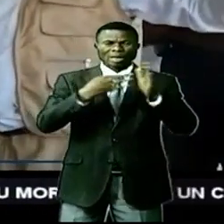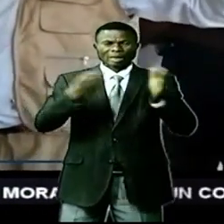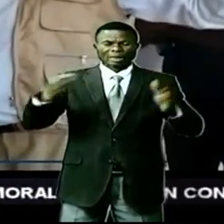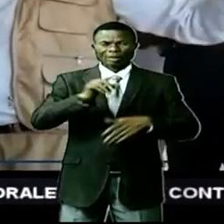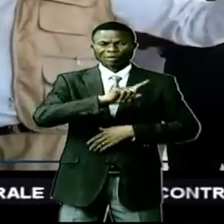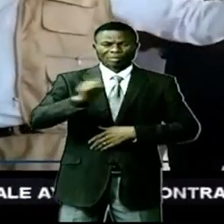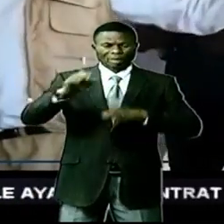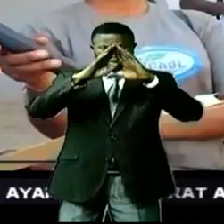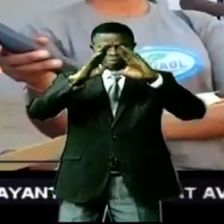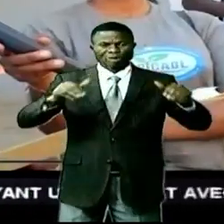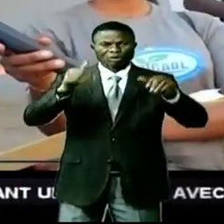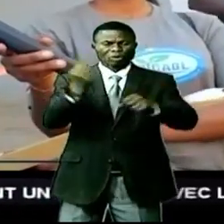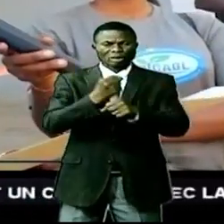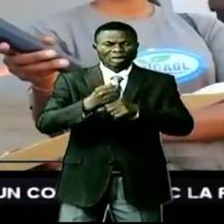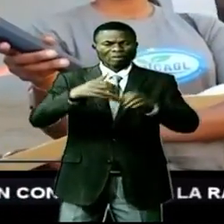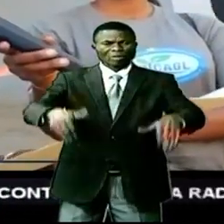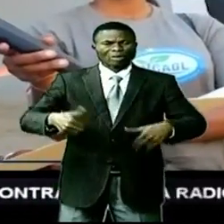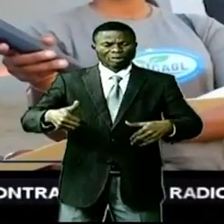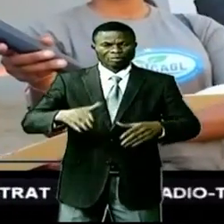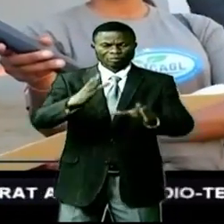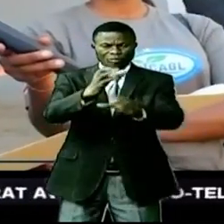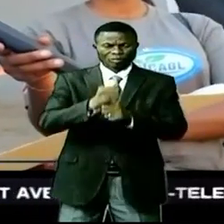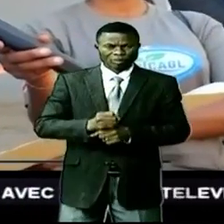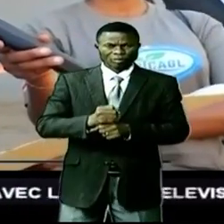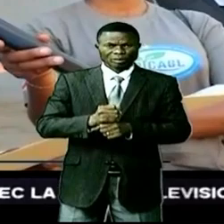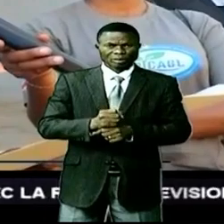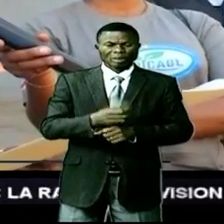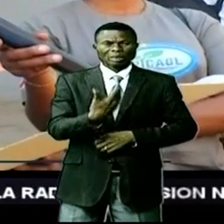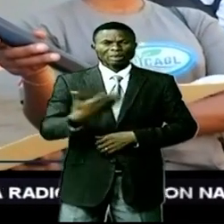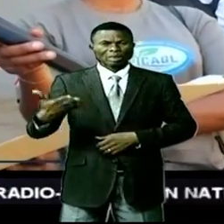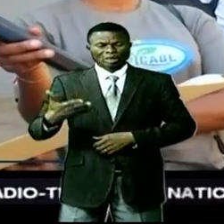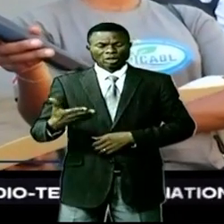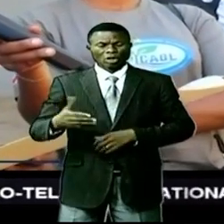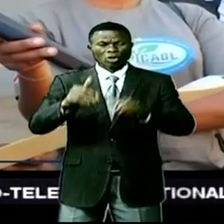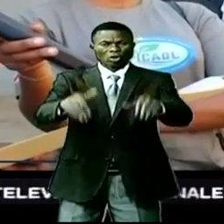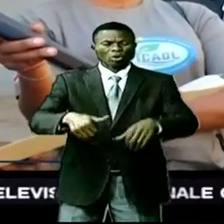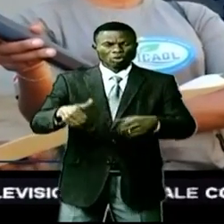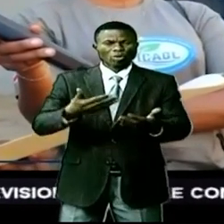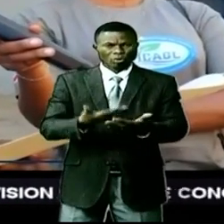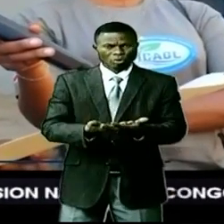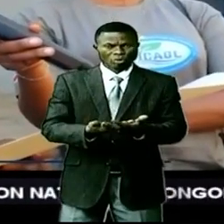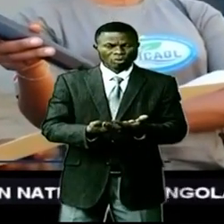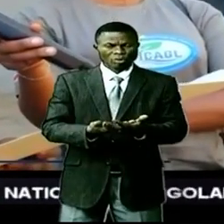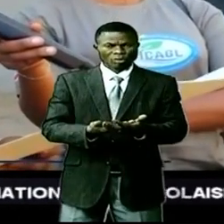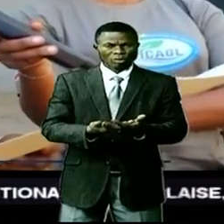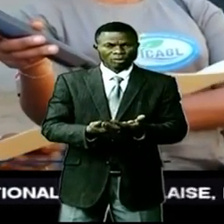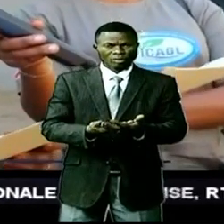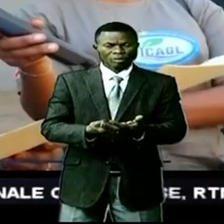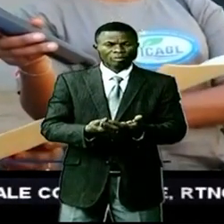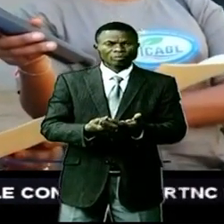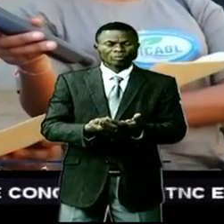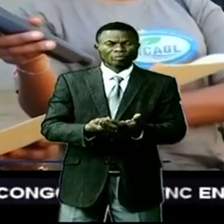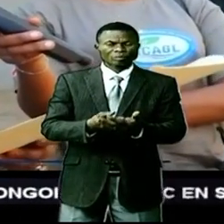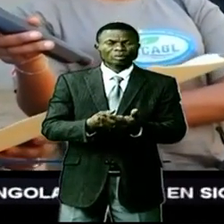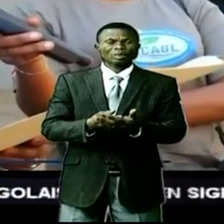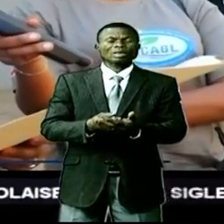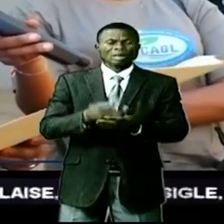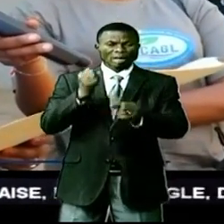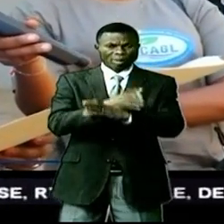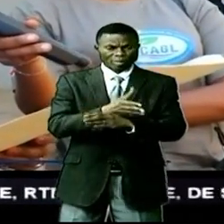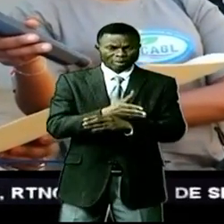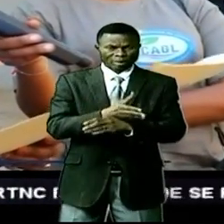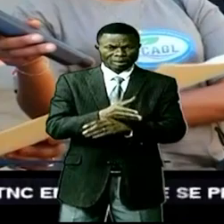ménages agricoles. Avec la réception des routes de dessert agricole qui viennent d'avoir lieu